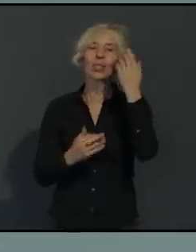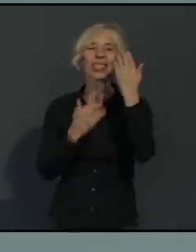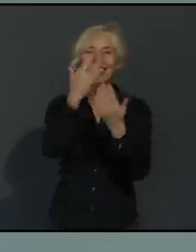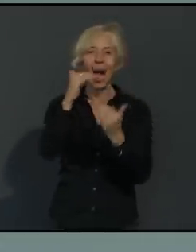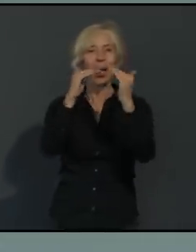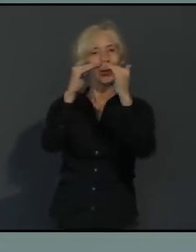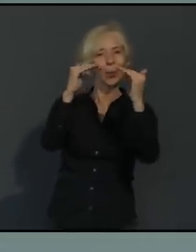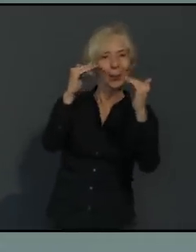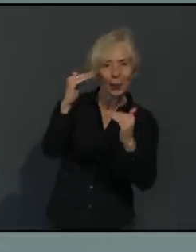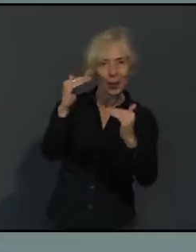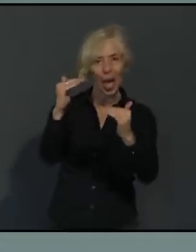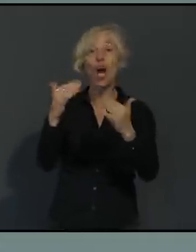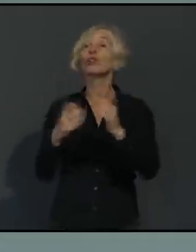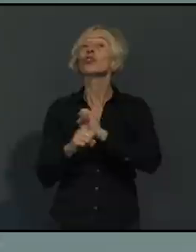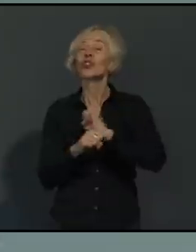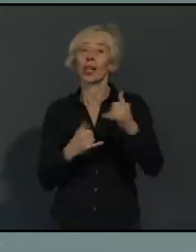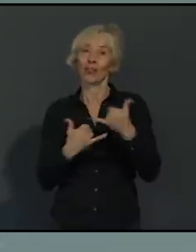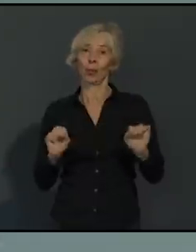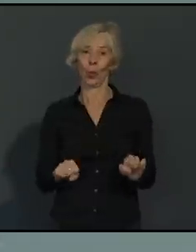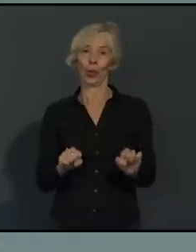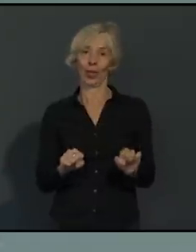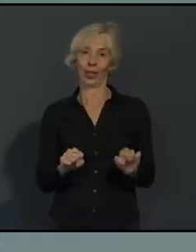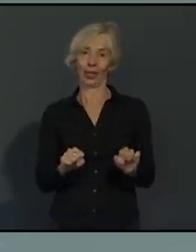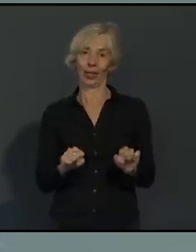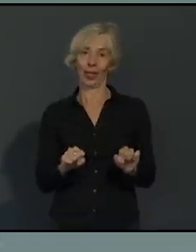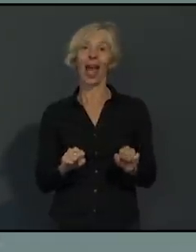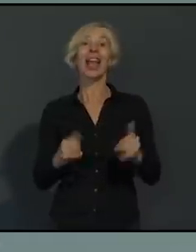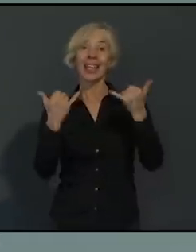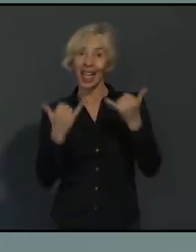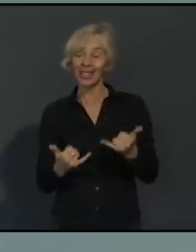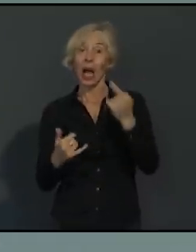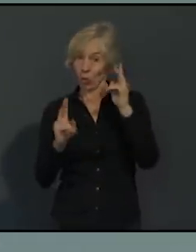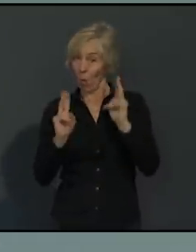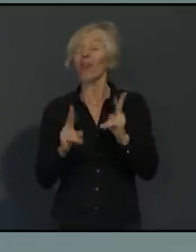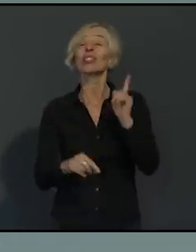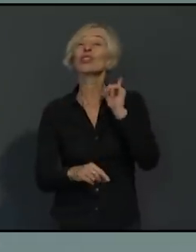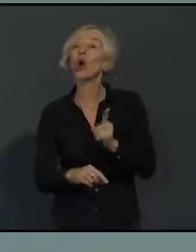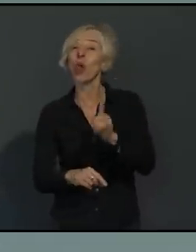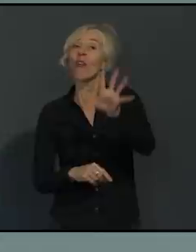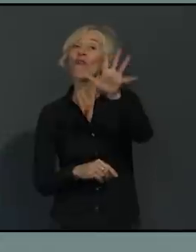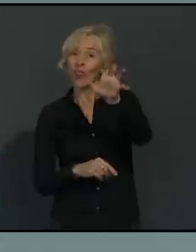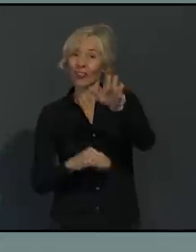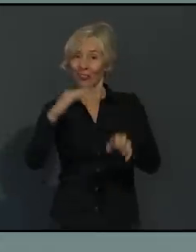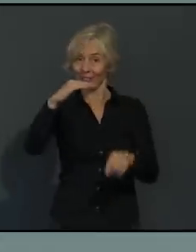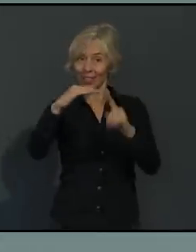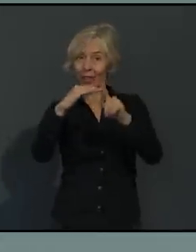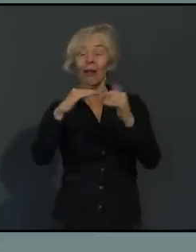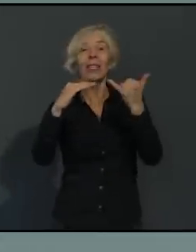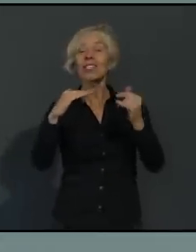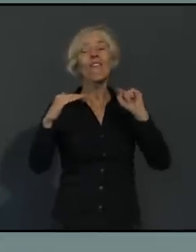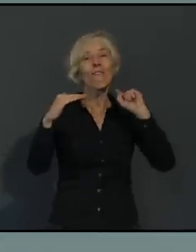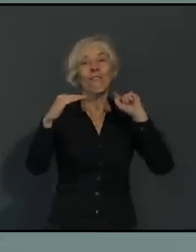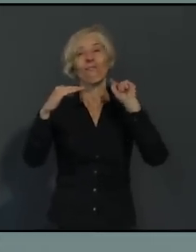möglichst schnell. Momentan sind wir fast sechsmal so hoch wie der 50er-Wert, der vom